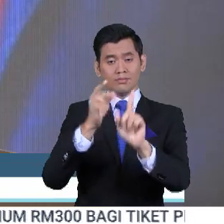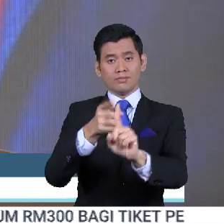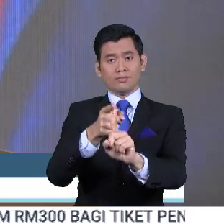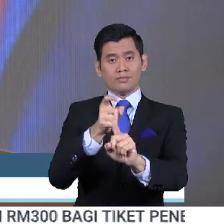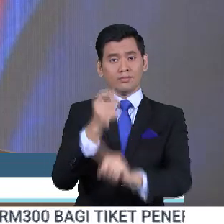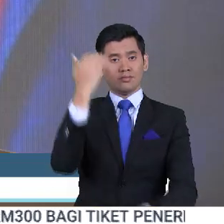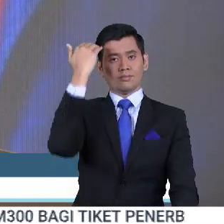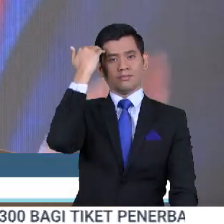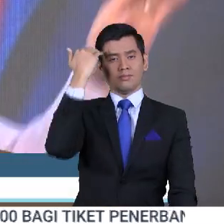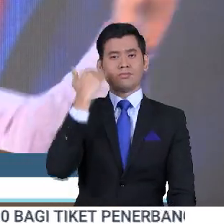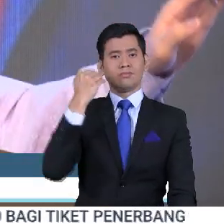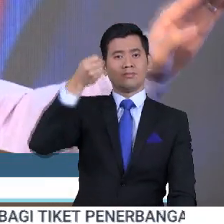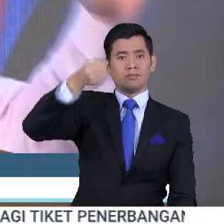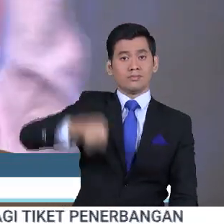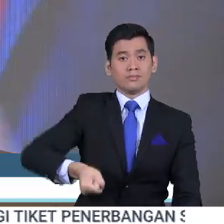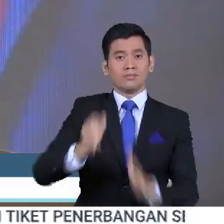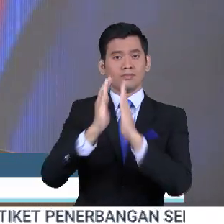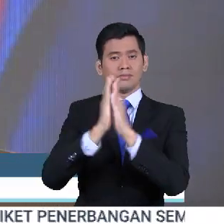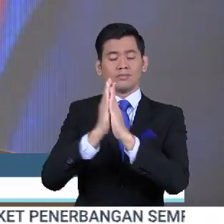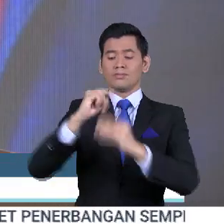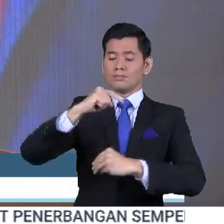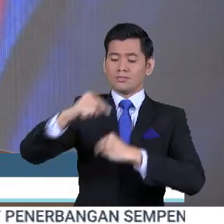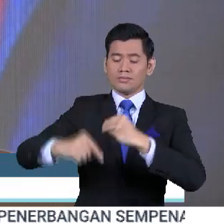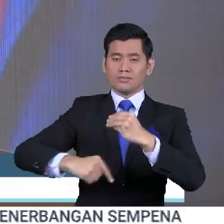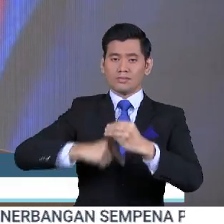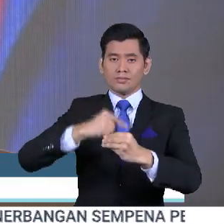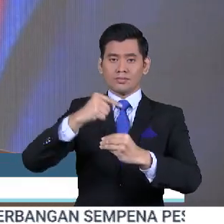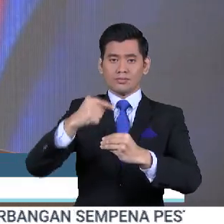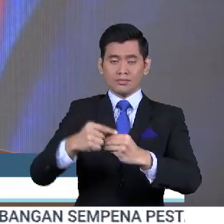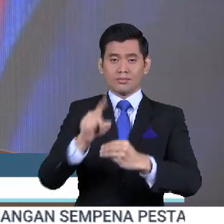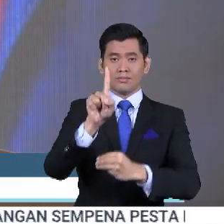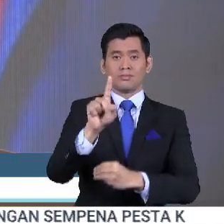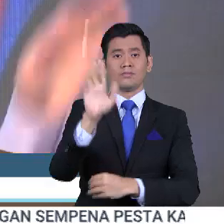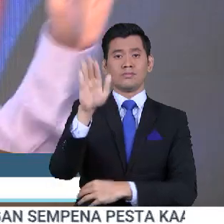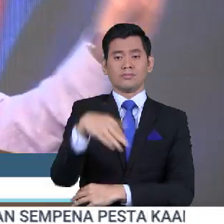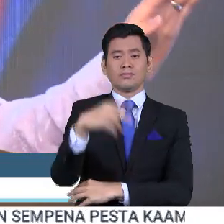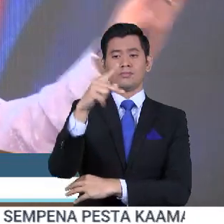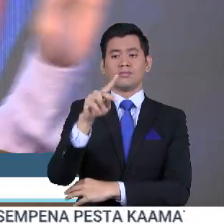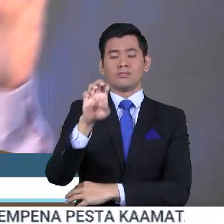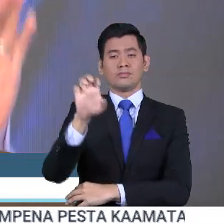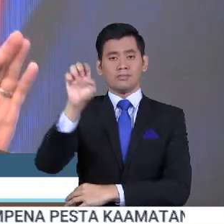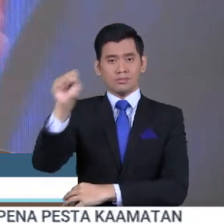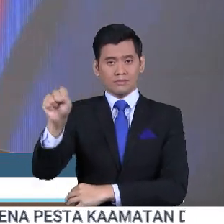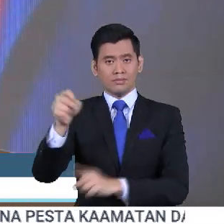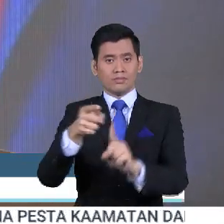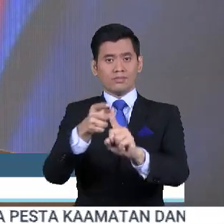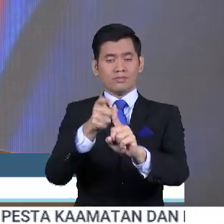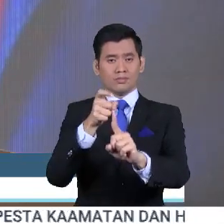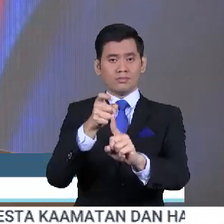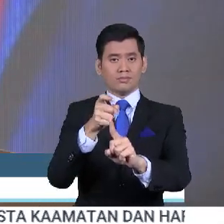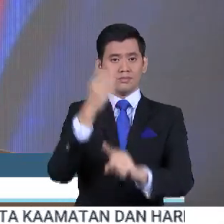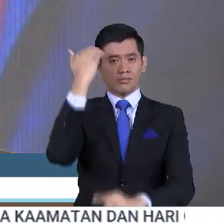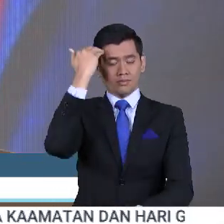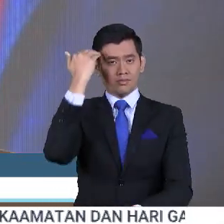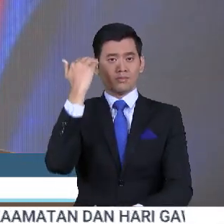rayuan tentang sebuah kes yang telah ditarik balik oleh Tukuh Ambilan. Kes itu berhubungkait bukan isu